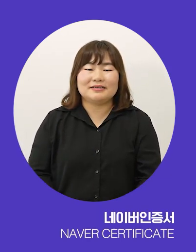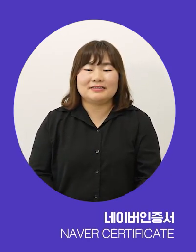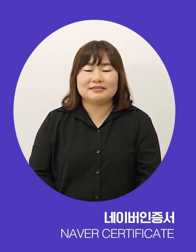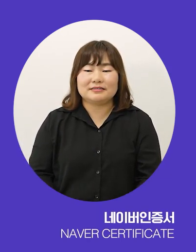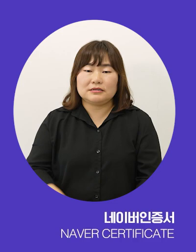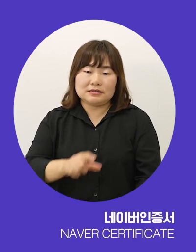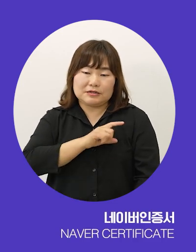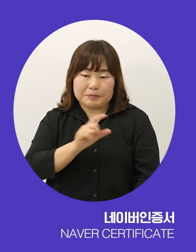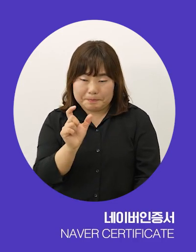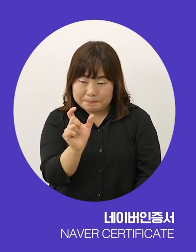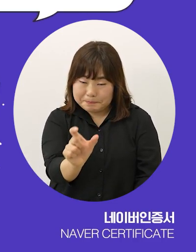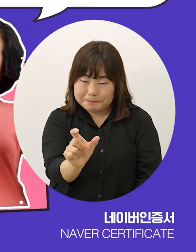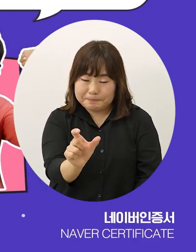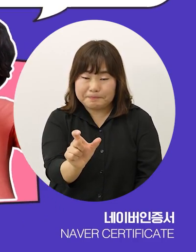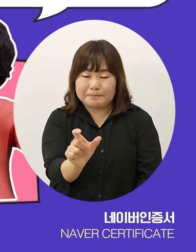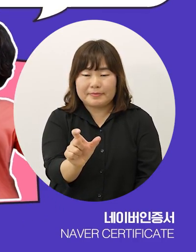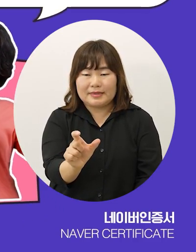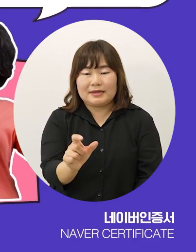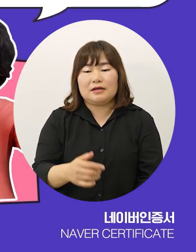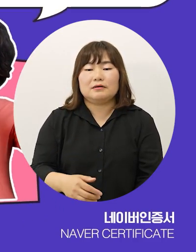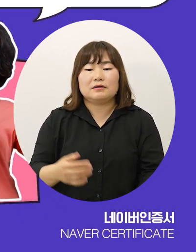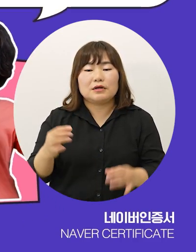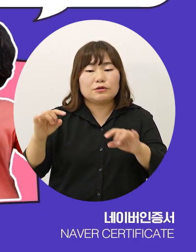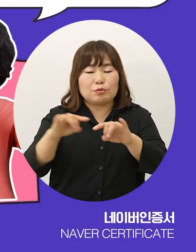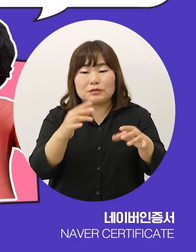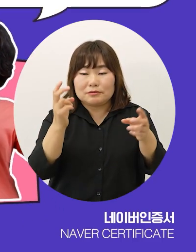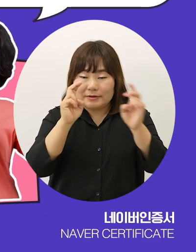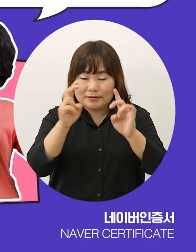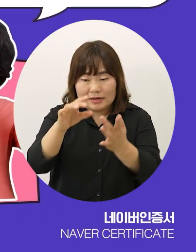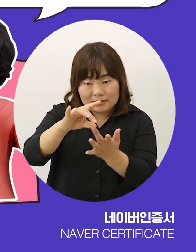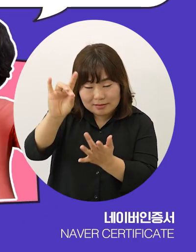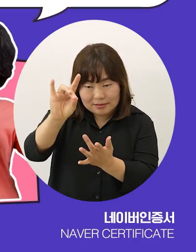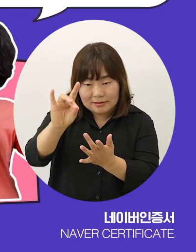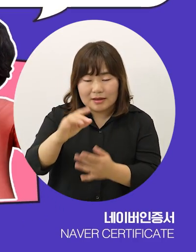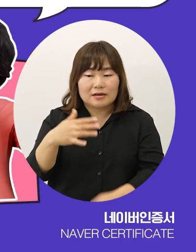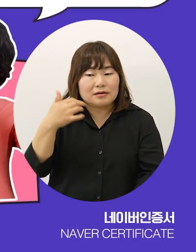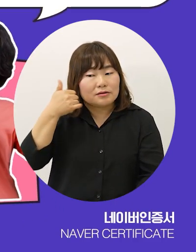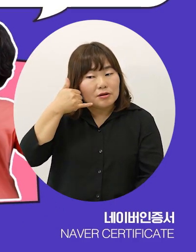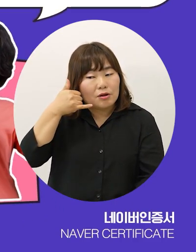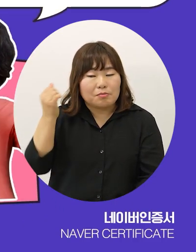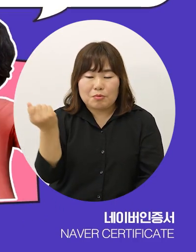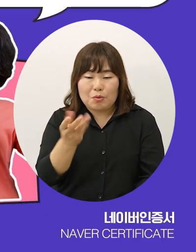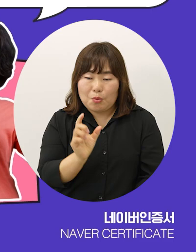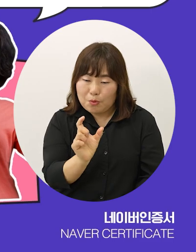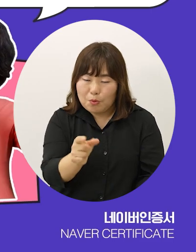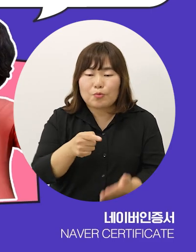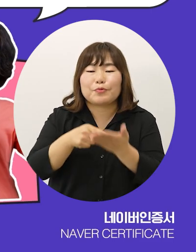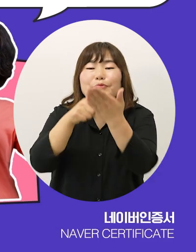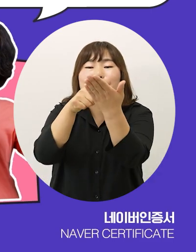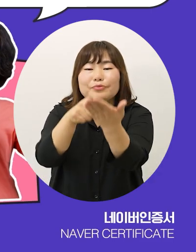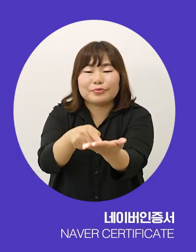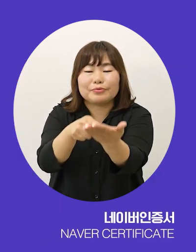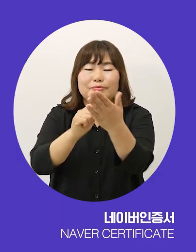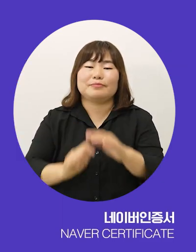이름 입력하고 내 통신사 선택하고 전화번호 쓰고 요청